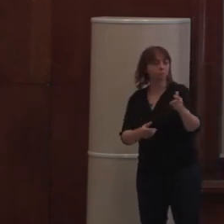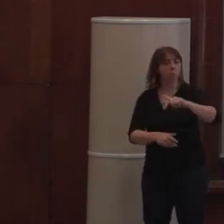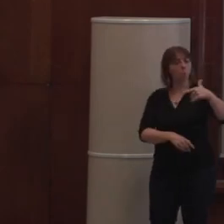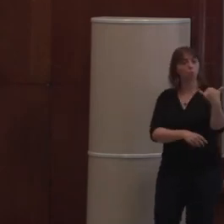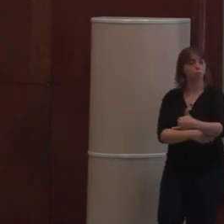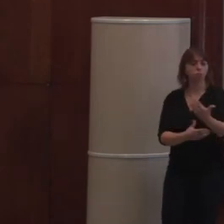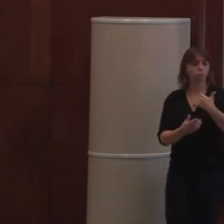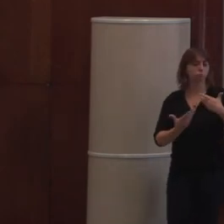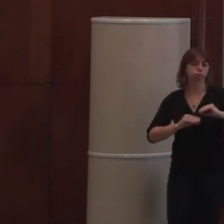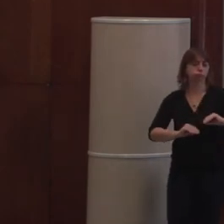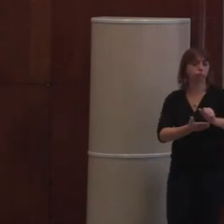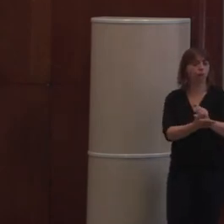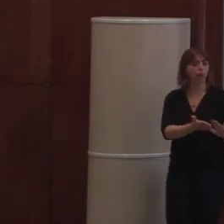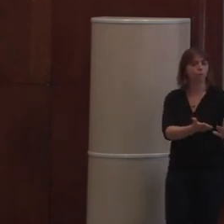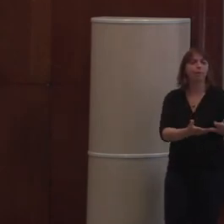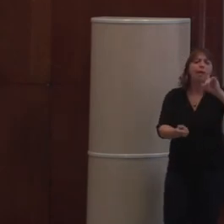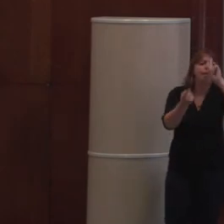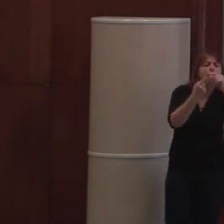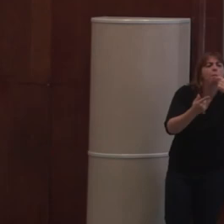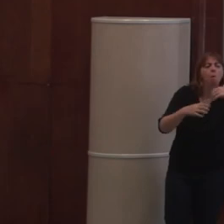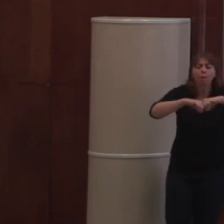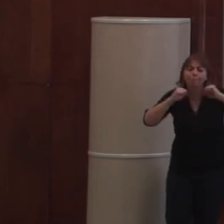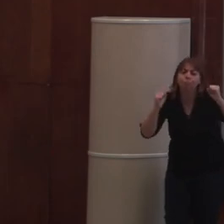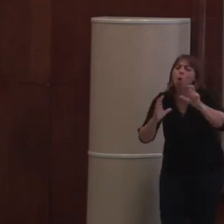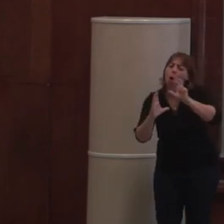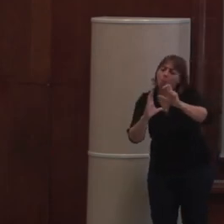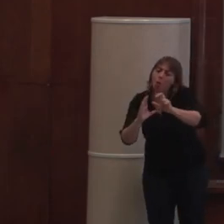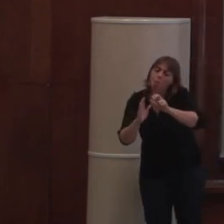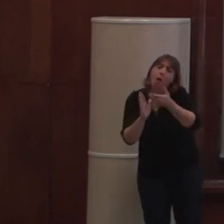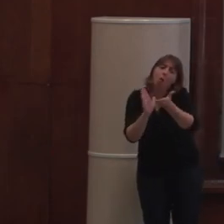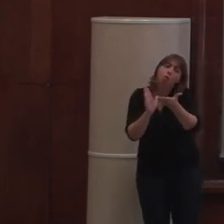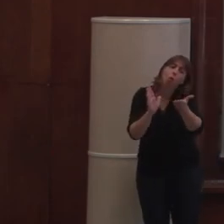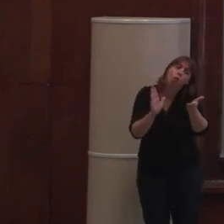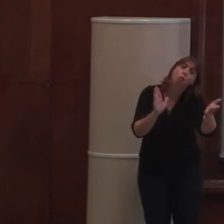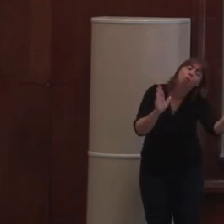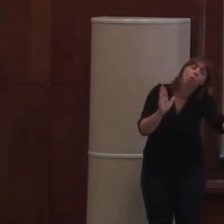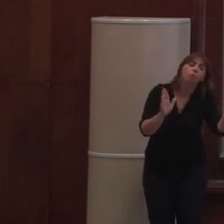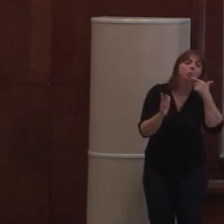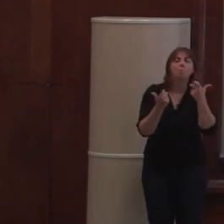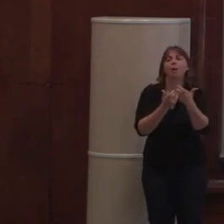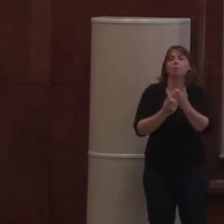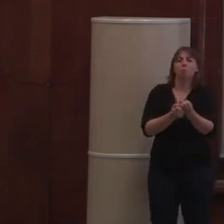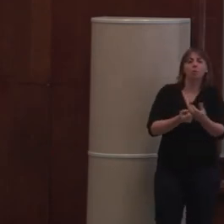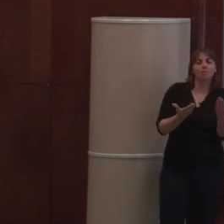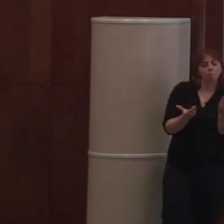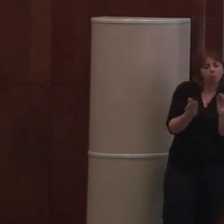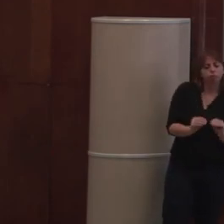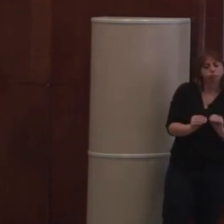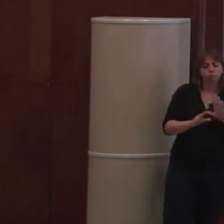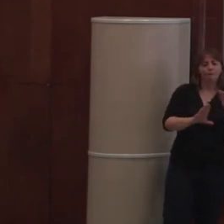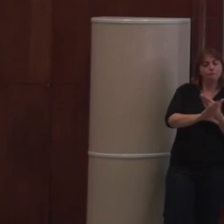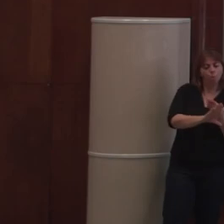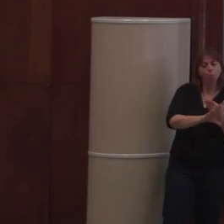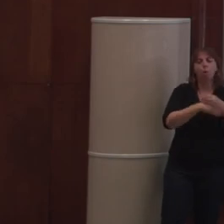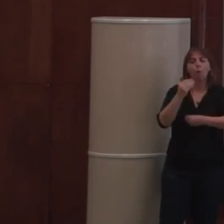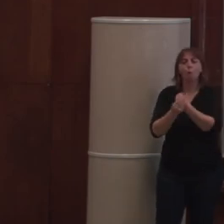que Plone, d'ailleurs. Puisque, comme je vous dis, on s'ouvre de plus en plus à des tas d'autres choses que Plone. Donc, le développement front, mais aussi d'autres stacks Python,